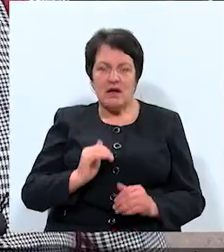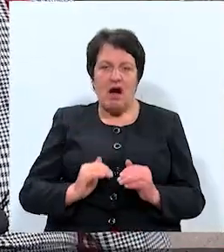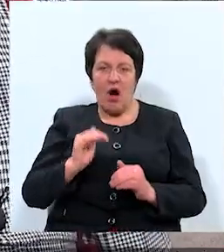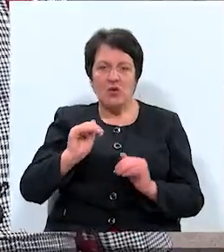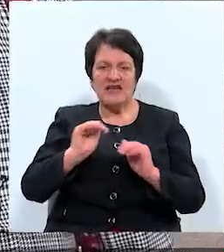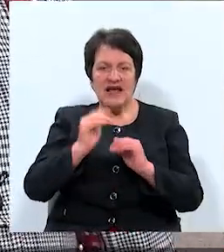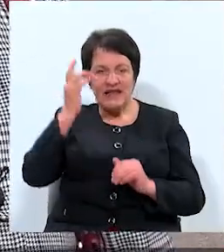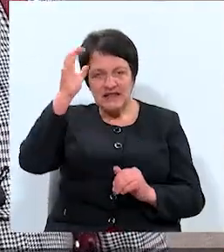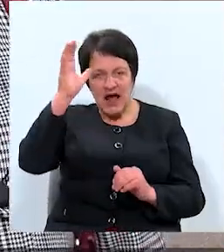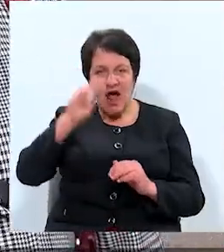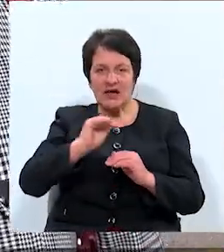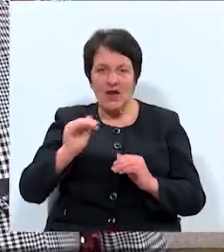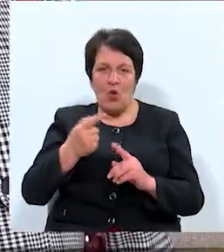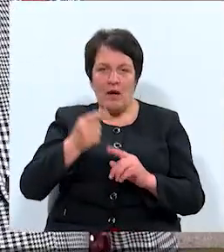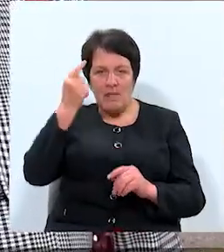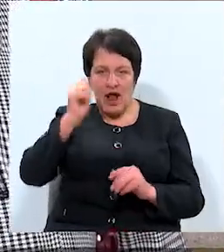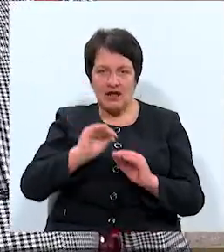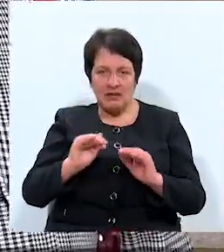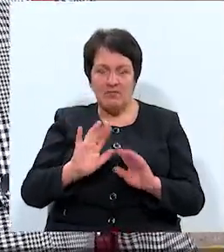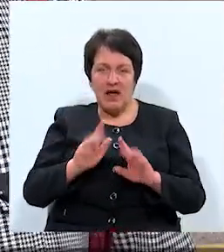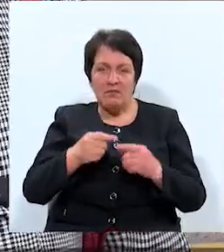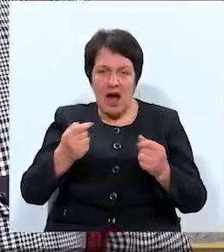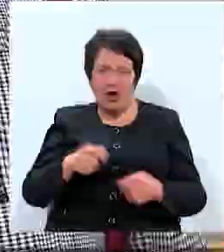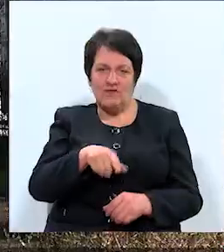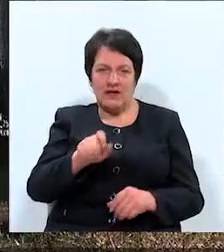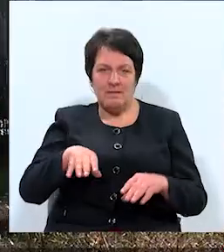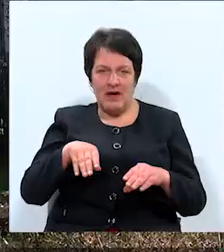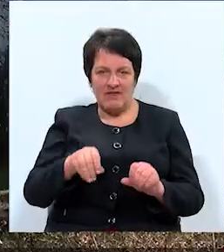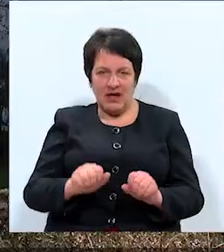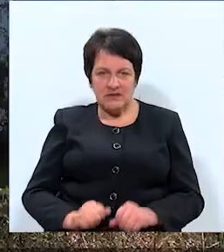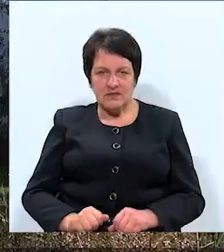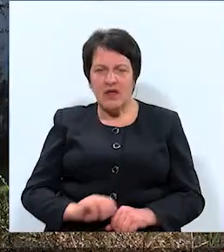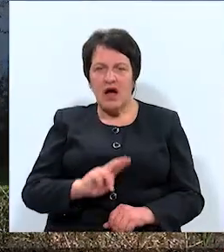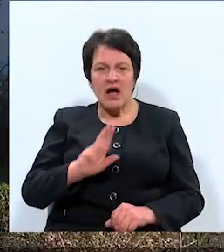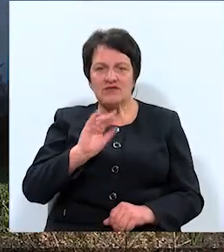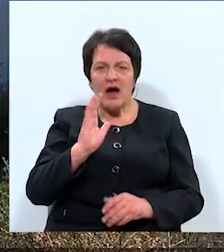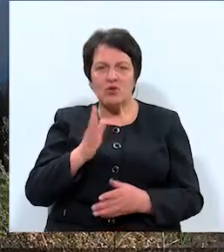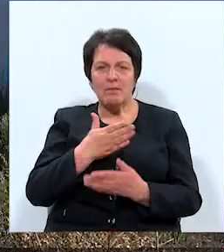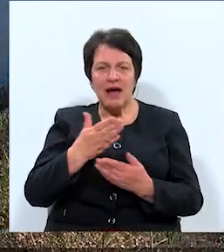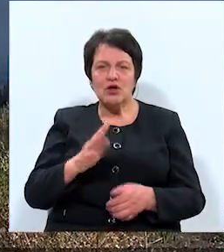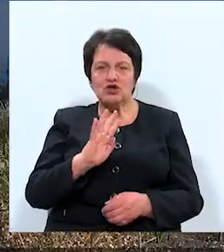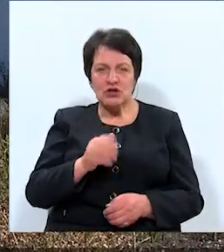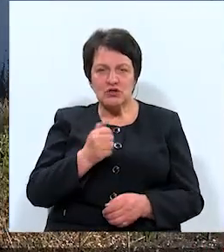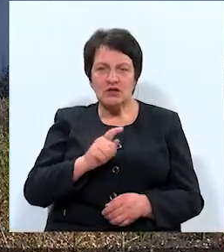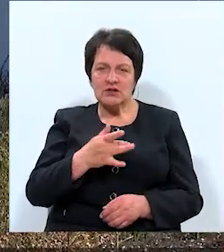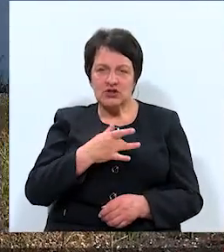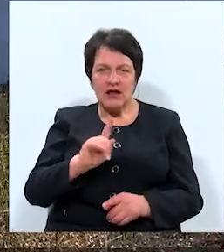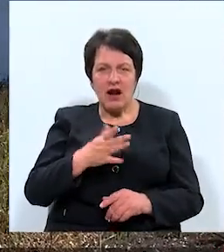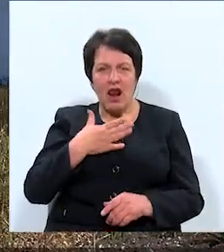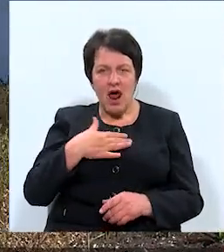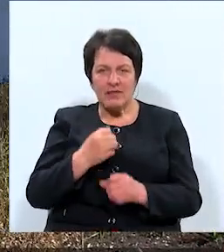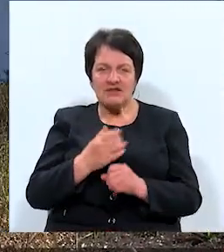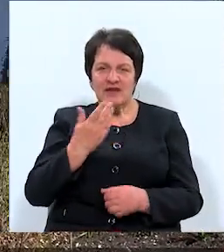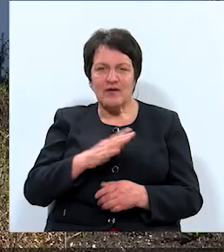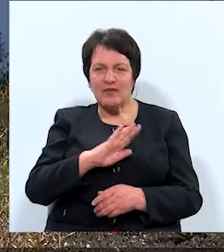intelektomprāta līmenis, bet pārējo, ja tas būs viņi paveiks. Kas varbūt pēdējos četros gados šķitis ir labi izdarīts, kas varbūt